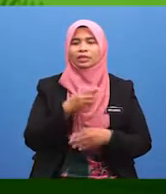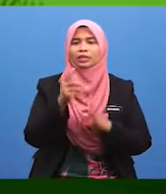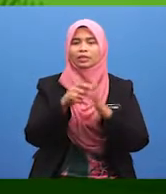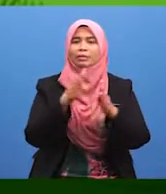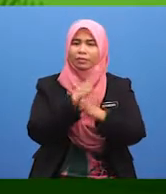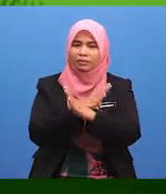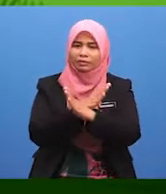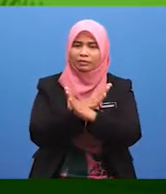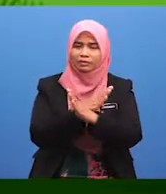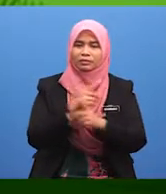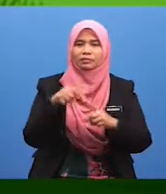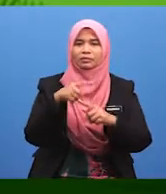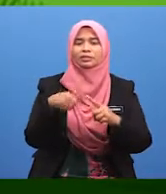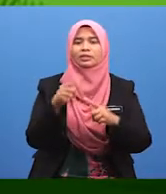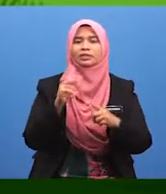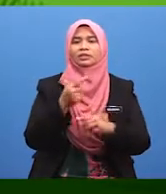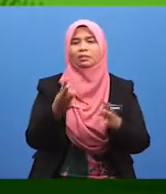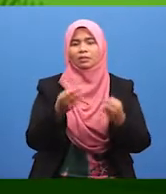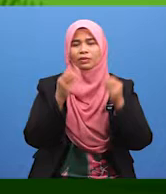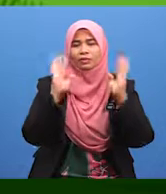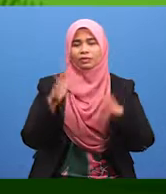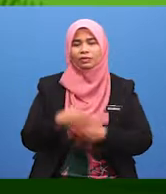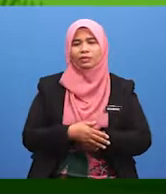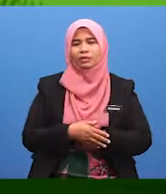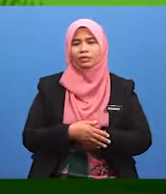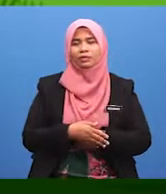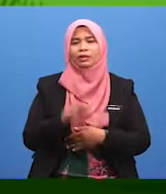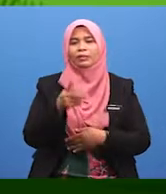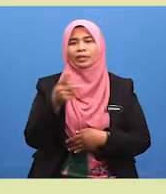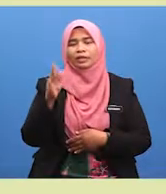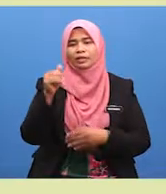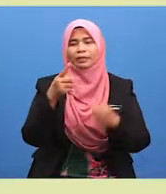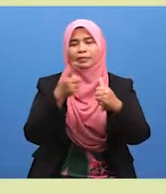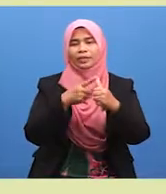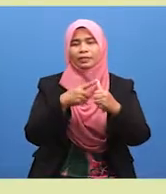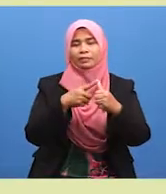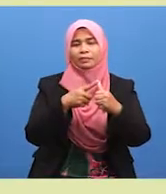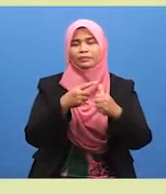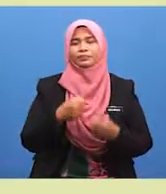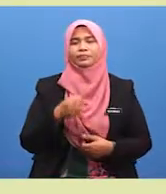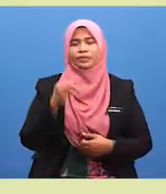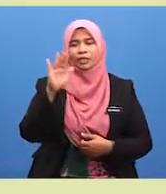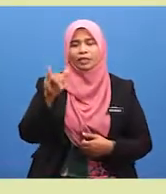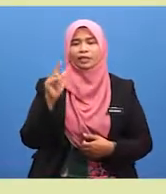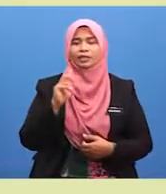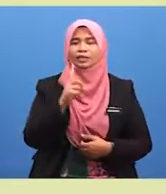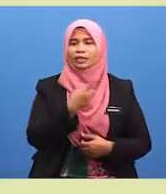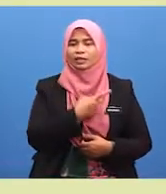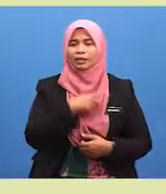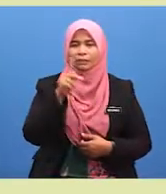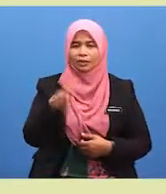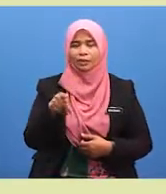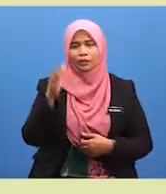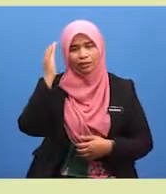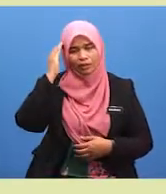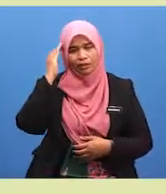terbatal? Bila kita nak solat, perkara yang pertama yang kita